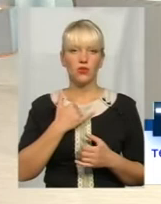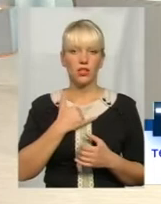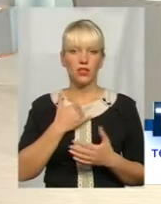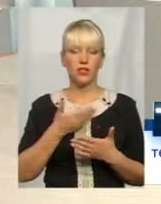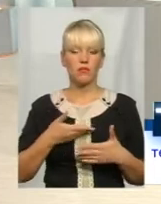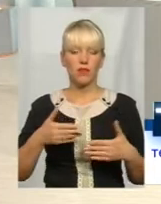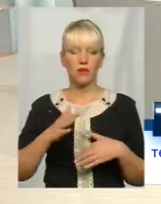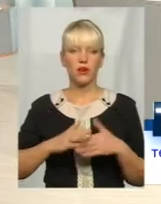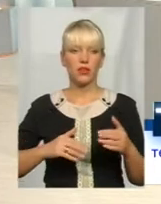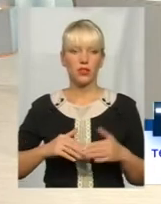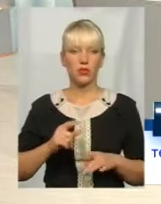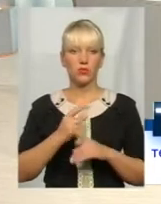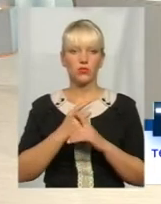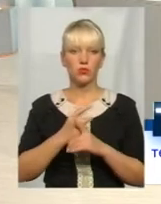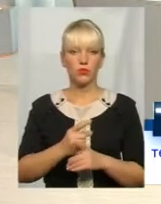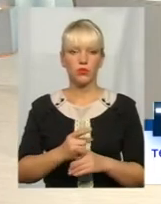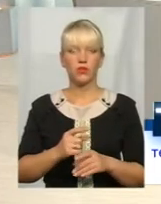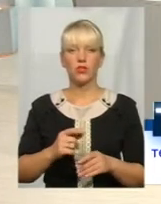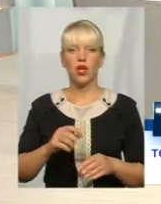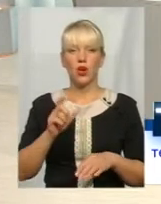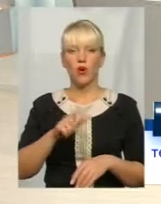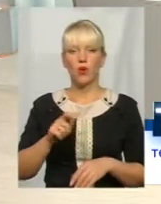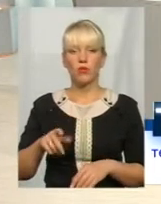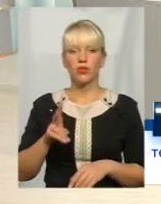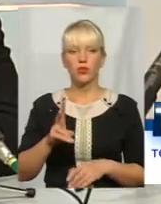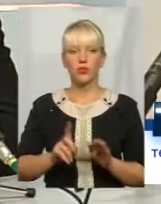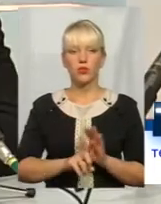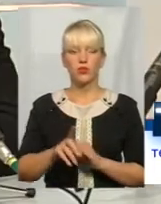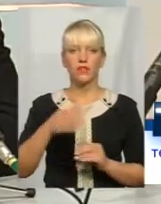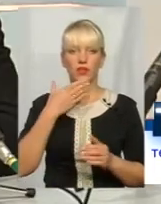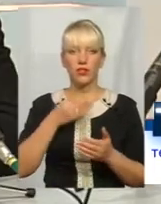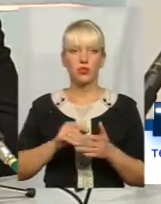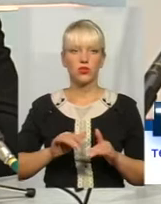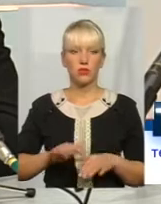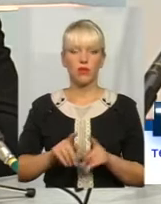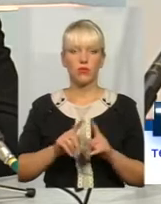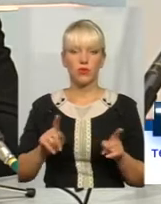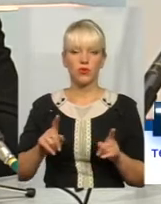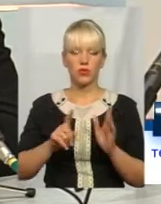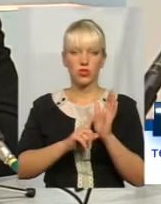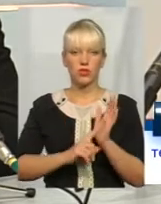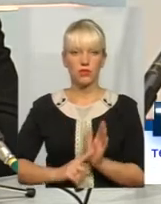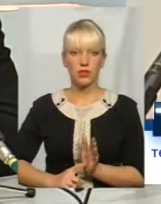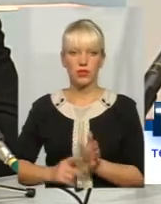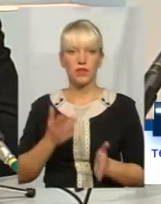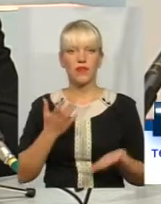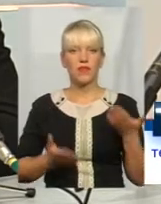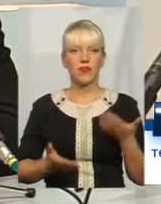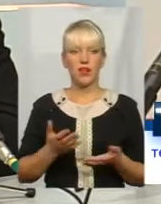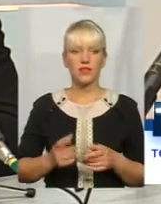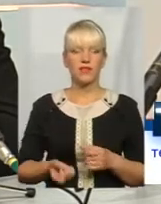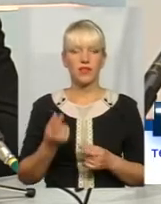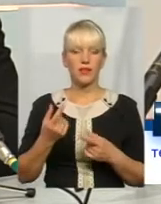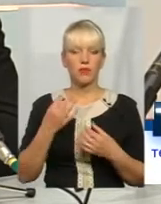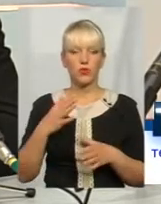практикуємо супровід громадян, які започували власну справу протягом перших шести місяців. Тобто, в разі виникнення